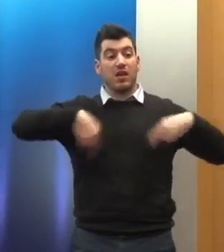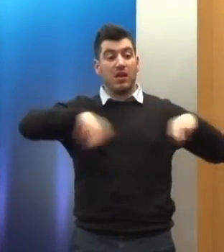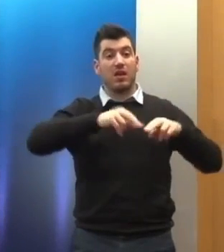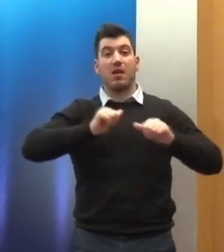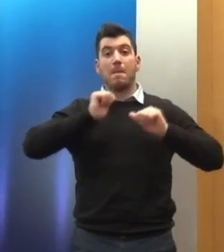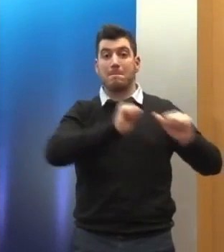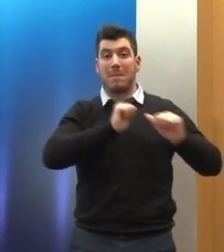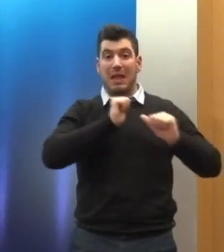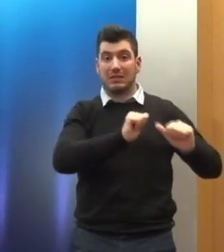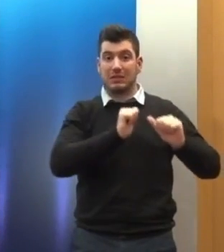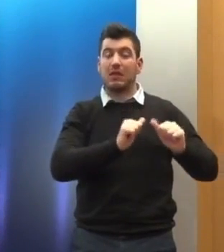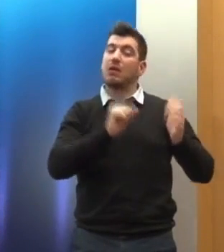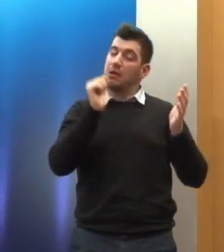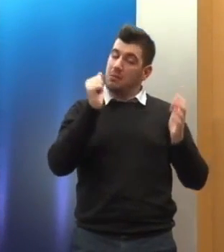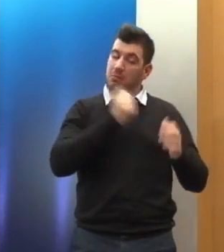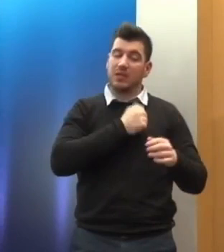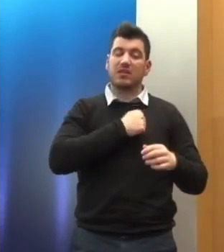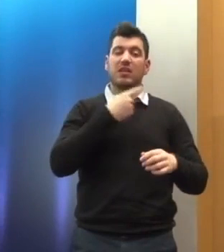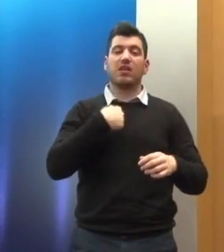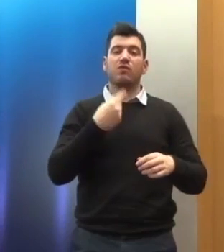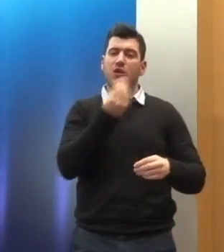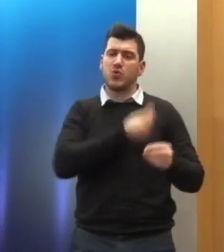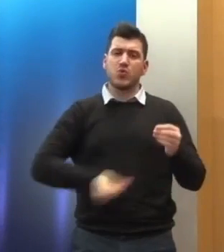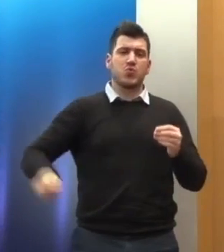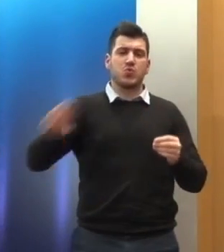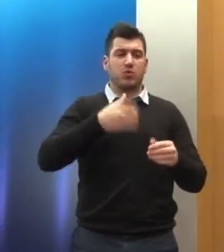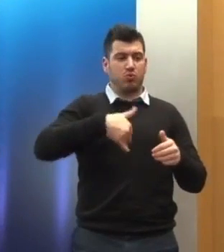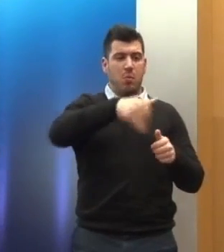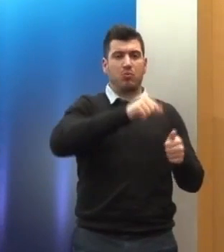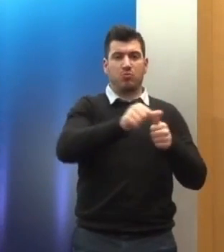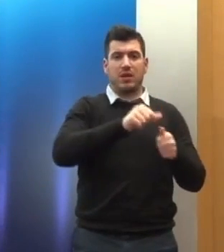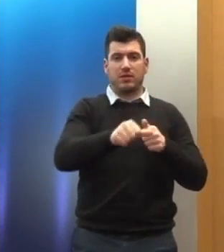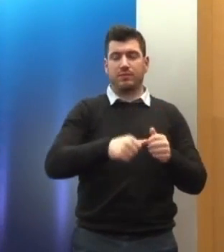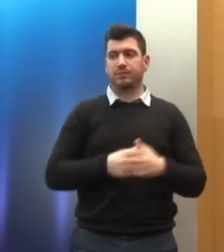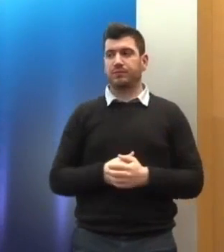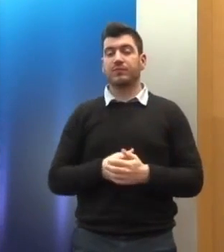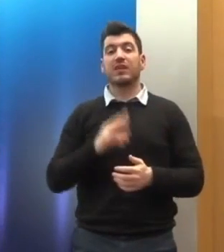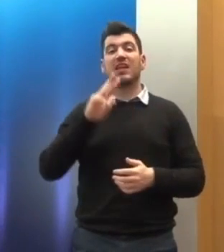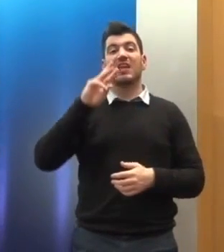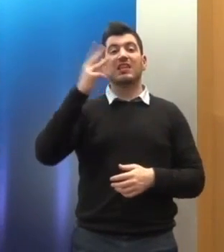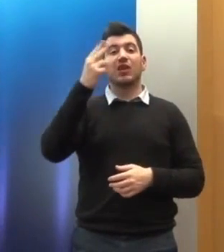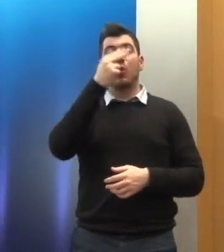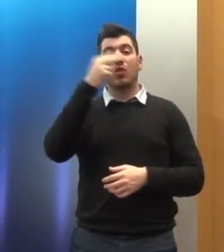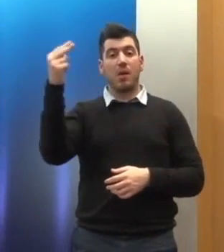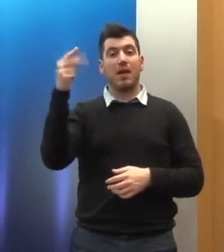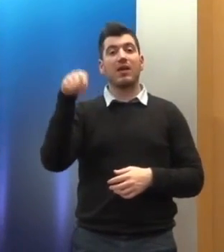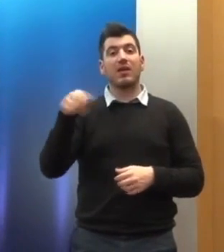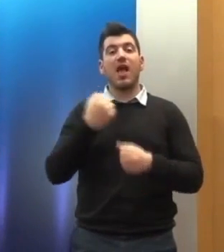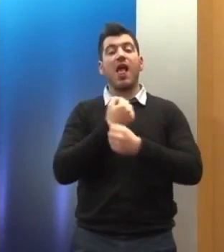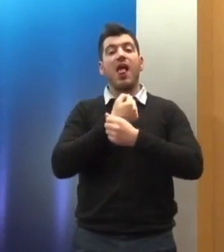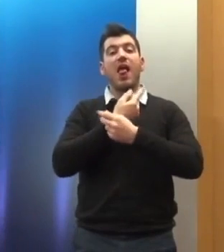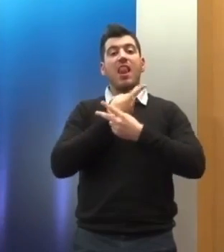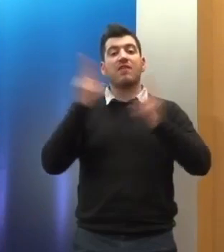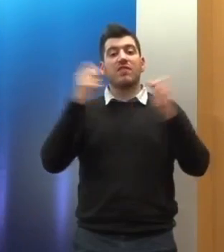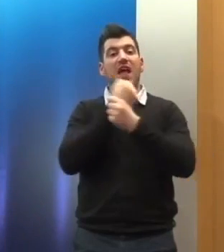εκτιμώ ότι θα είναι εντονότατη στους επόμενους μήνες. Ένα τρίτο γκρουπ υποθέσεων αφορά την ελευθερία της έκφρασης και ίσως